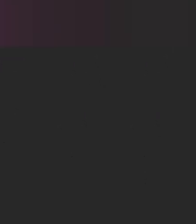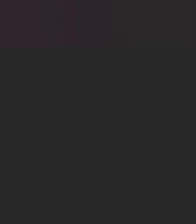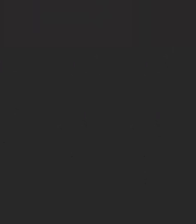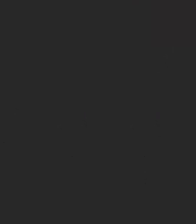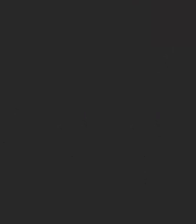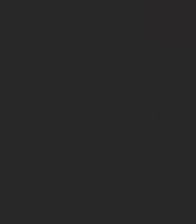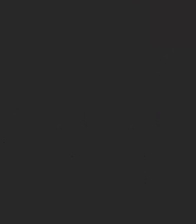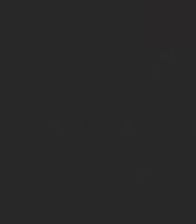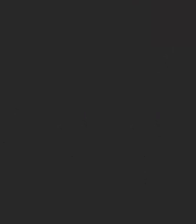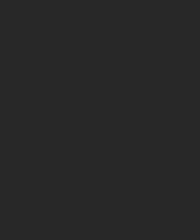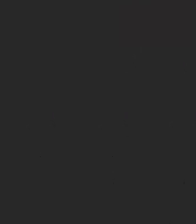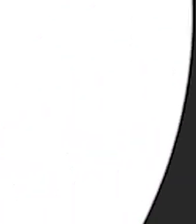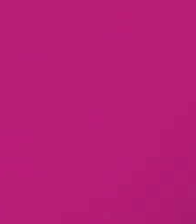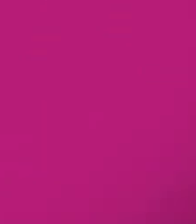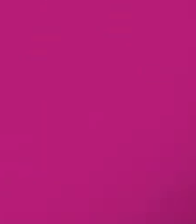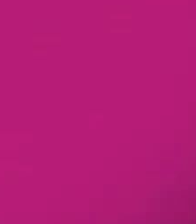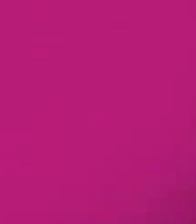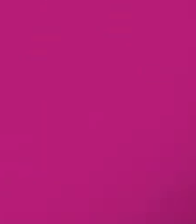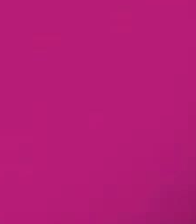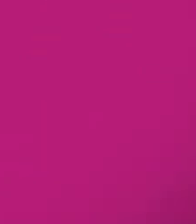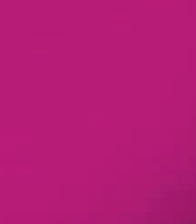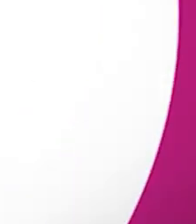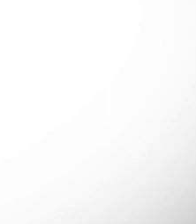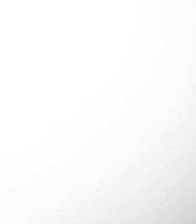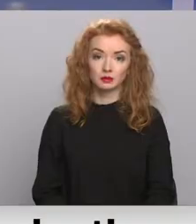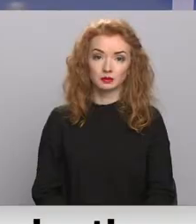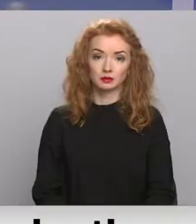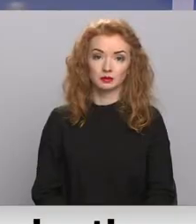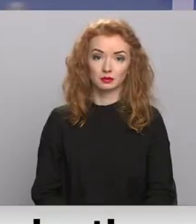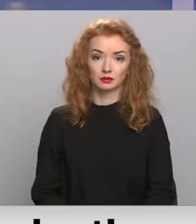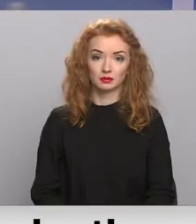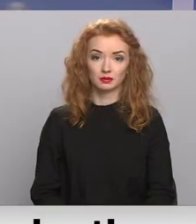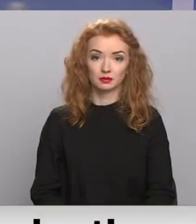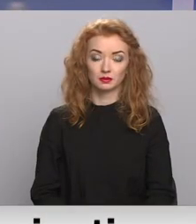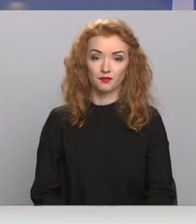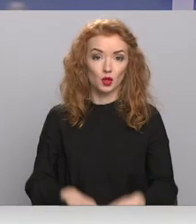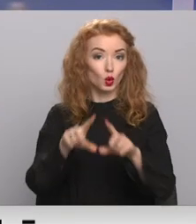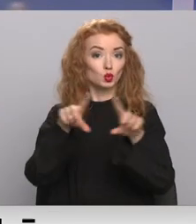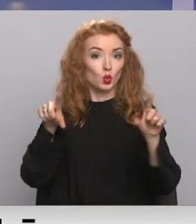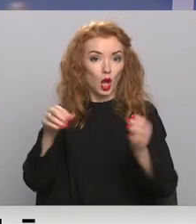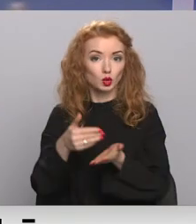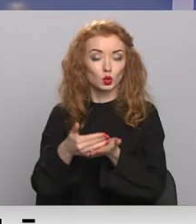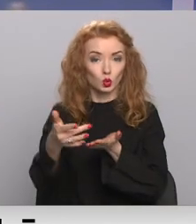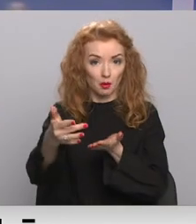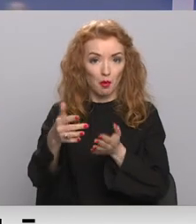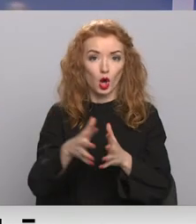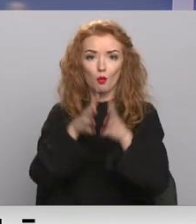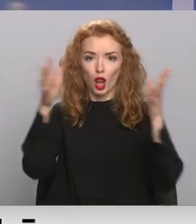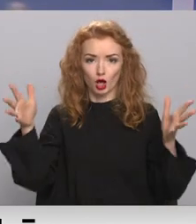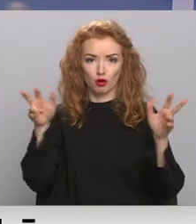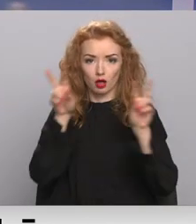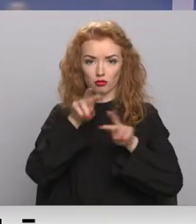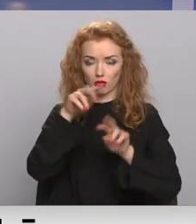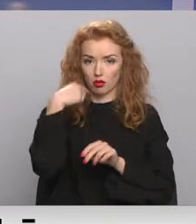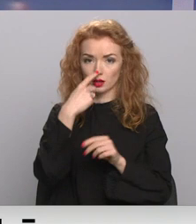Re! Viss ēters ir te! Bet skolās turpmāk plānota plašāka testēšana